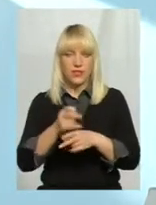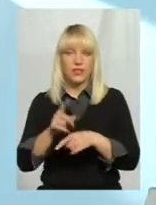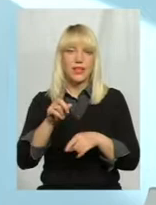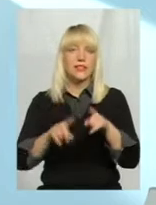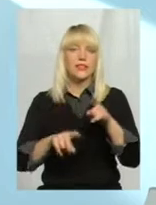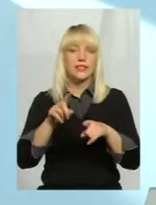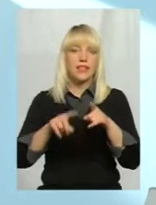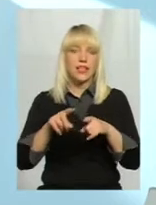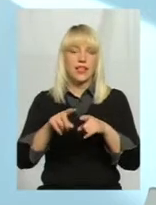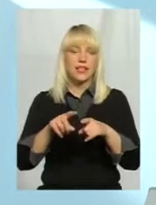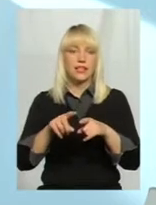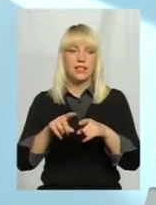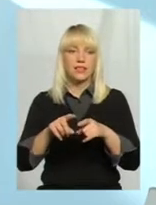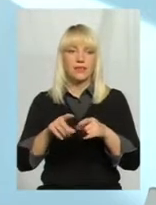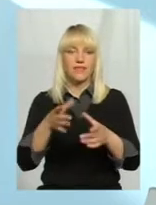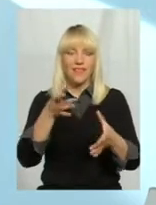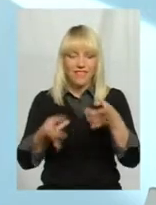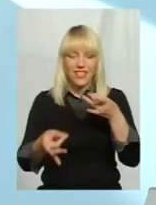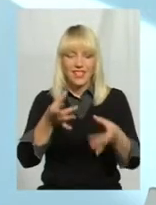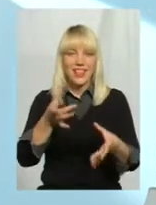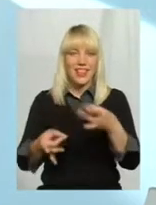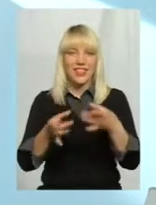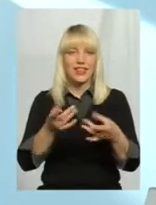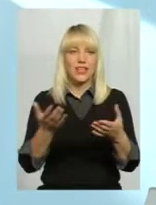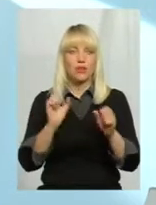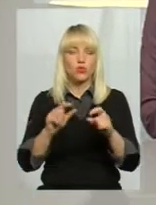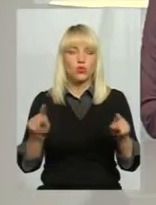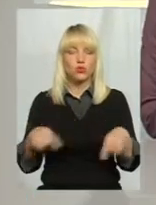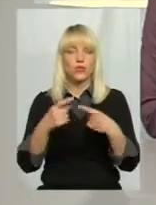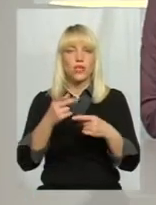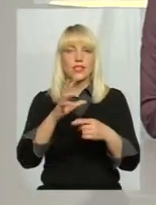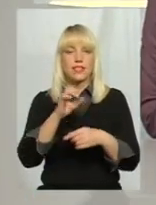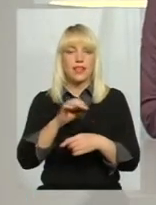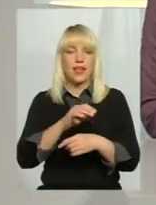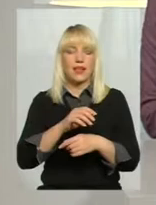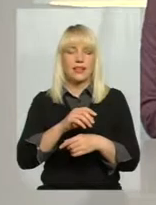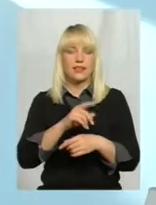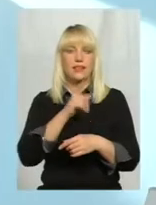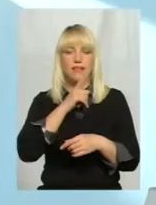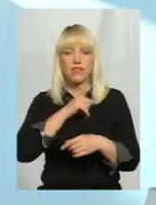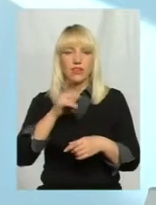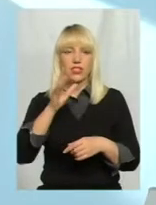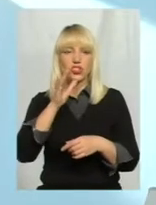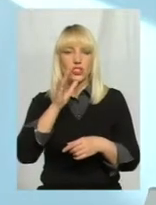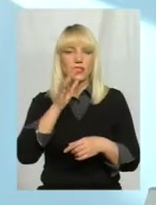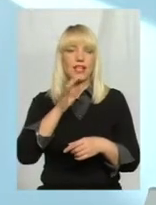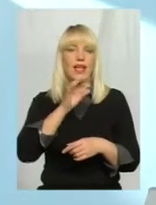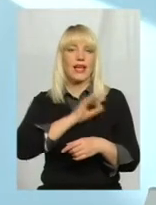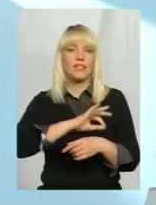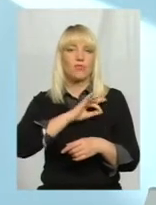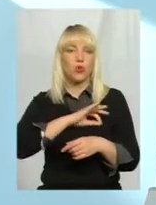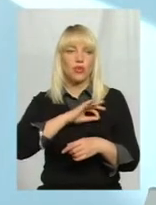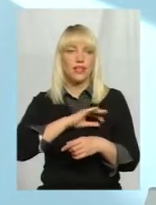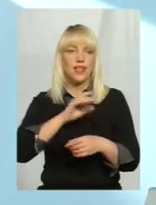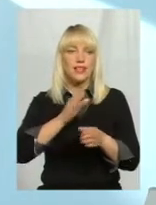відкладень, які можуть утворюватися за тривалий час експлуатації трубопроводів, можуть утворюватися